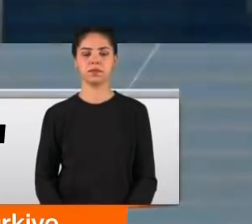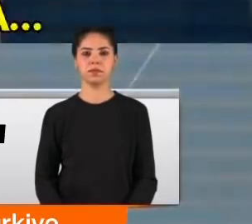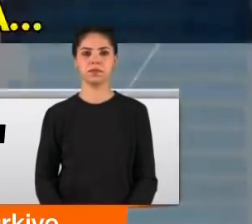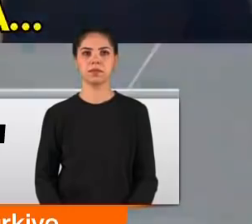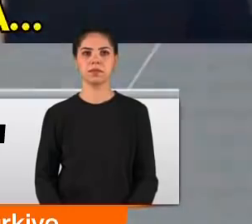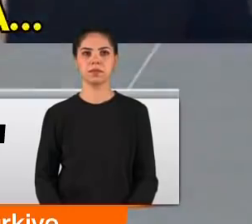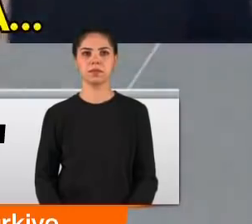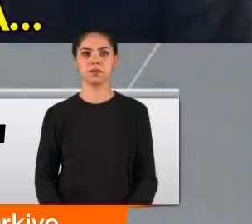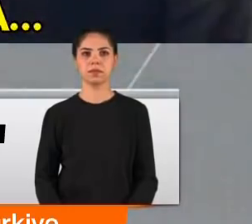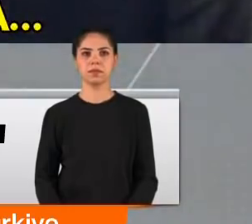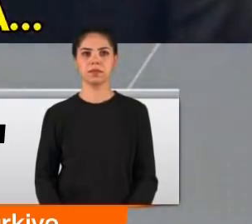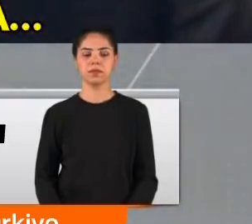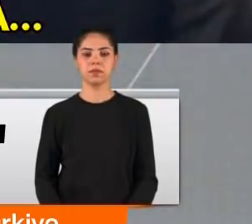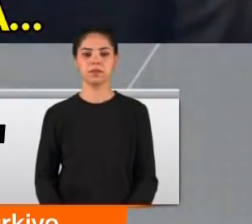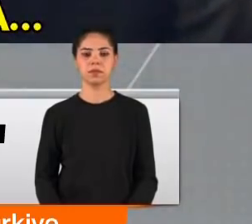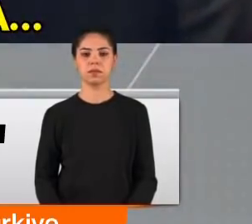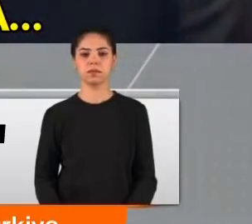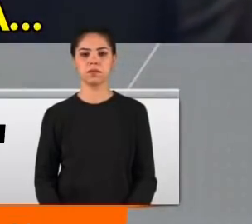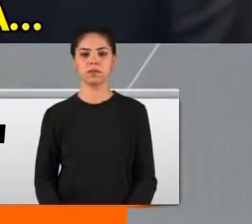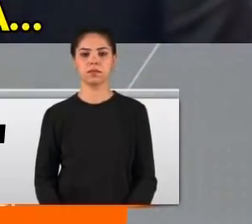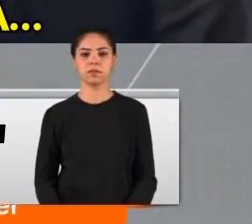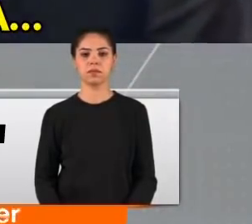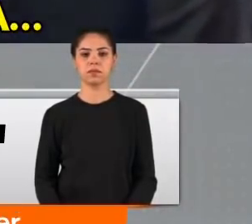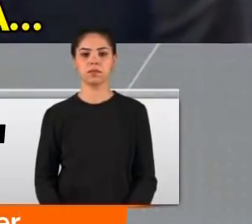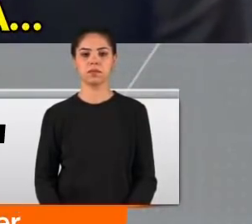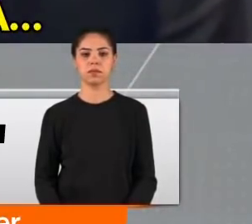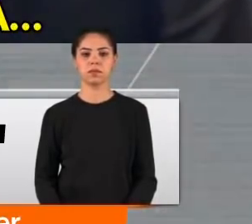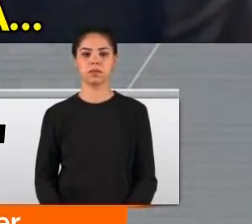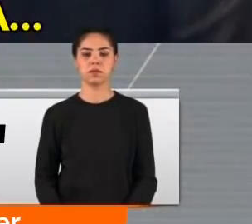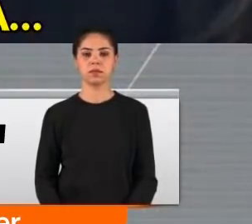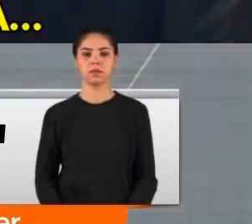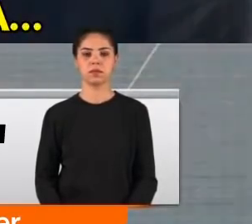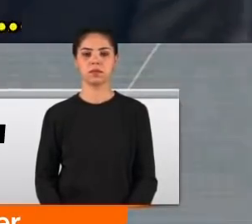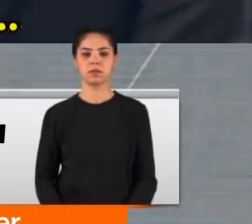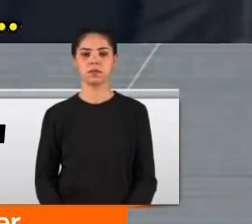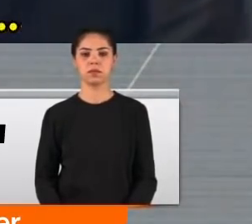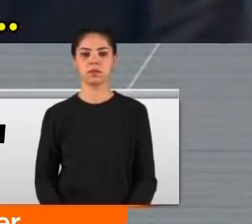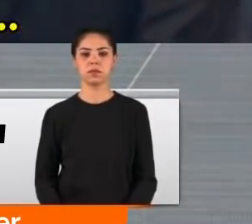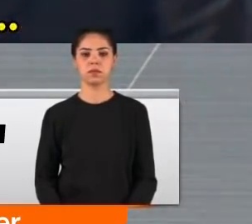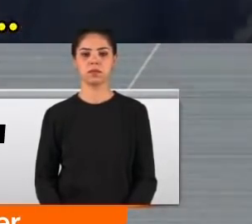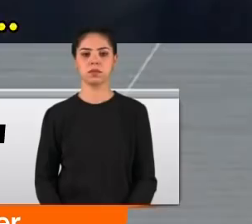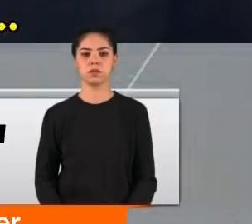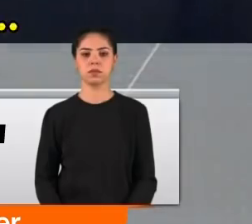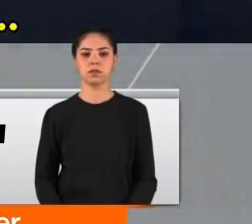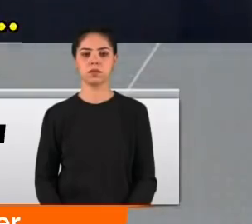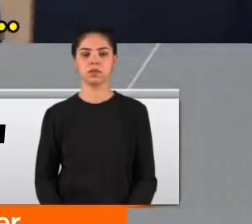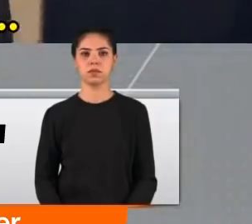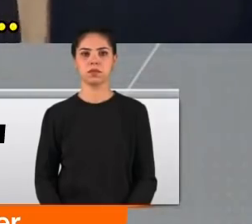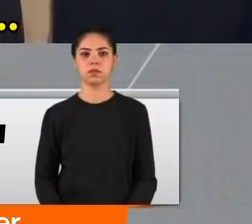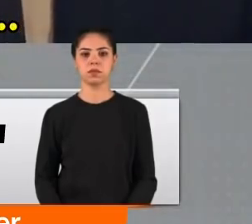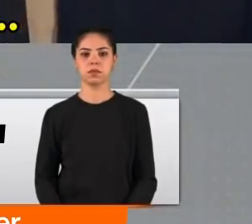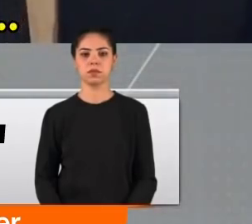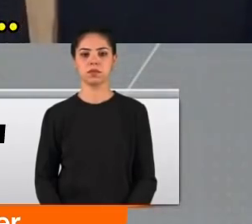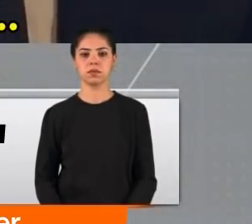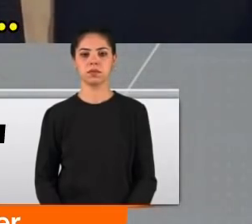memleketlerine geri dönecekler. Güvenli hale getirdiğimiz bölgeleri de geri döndüler. Ve bundan sonra da dönecekler ve dönmeye de devam edecekler. Bu